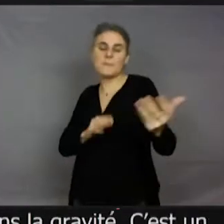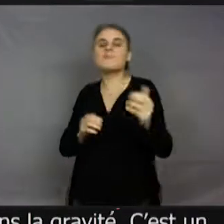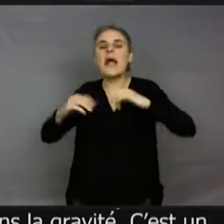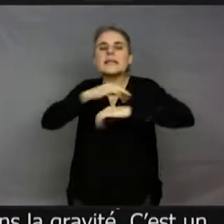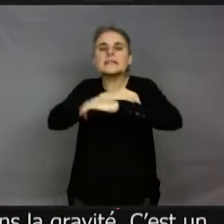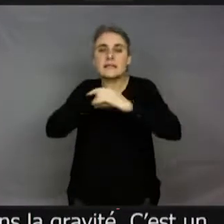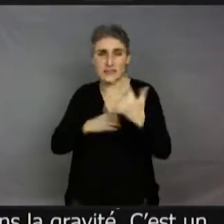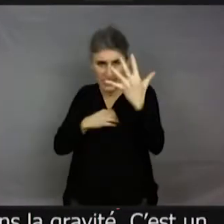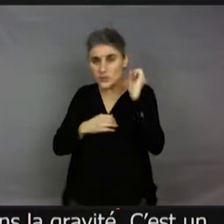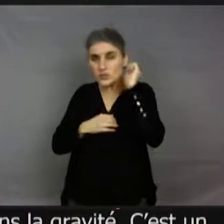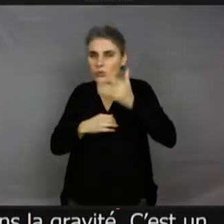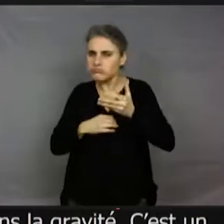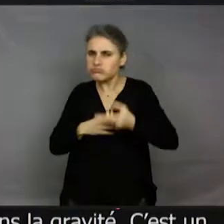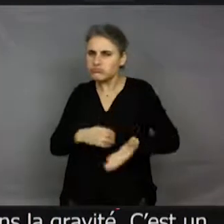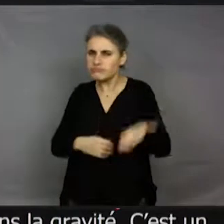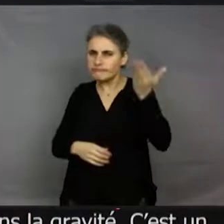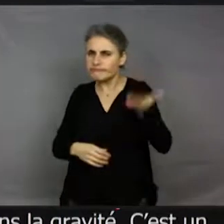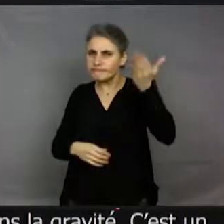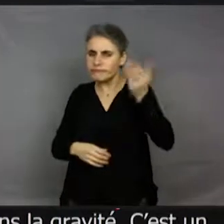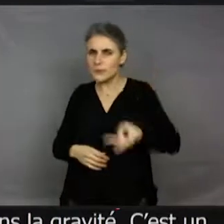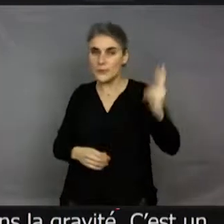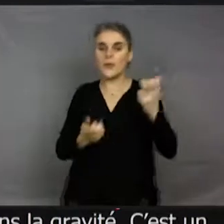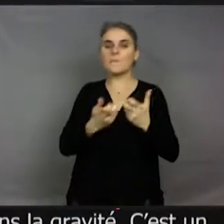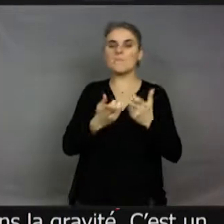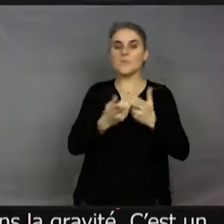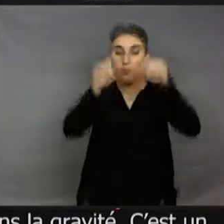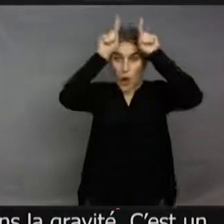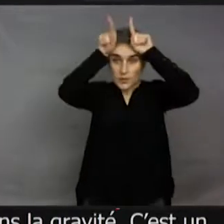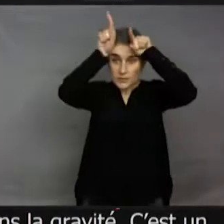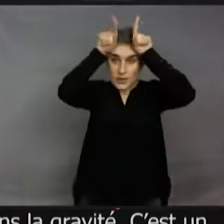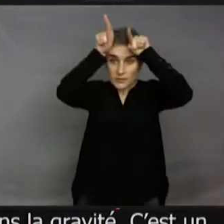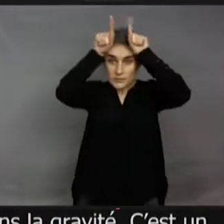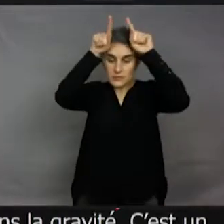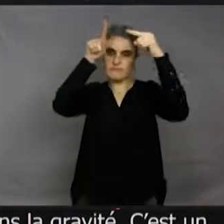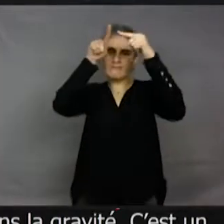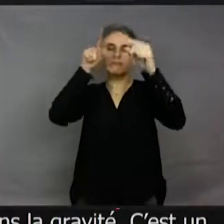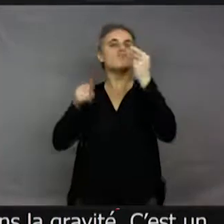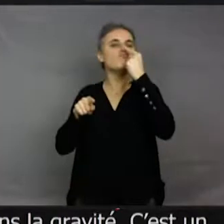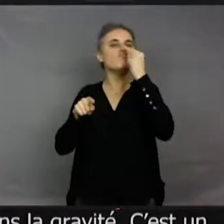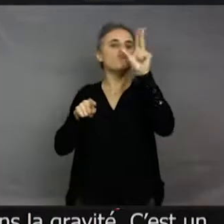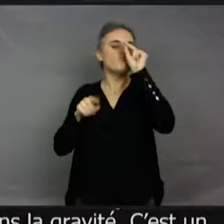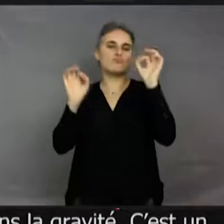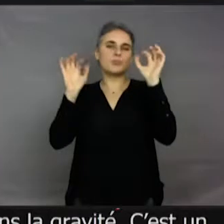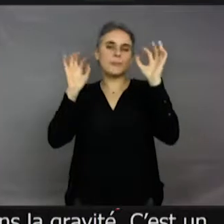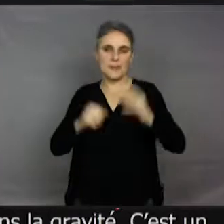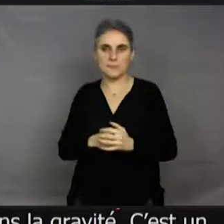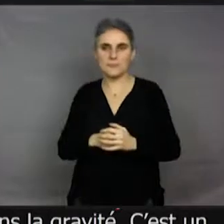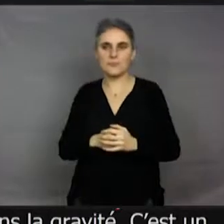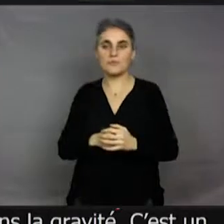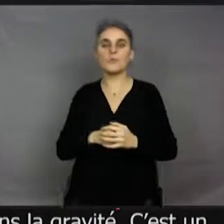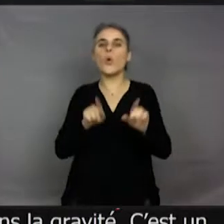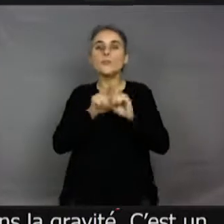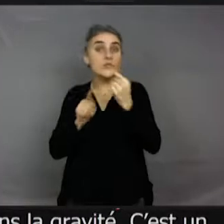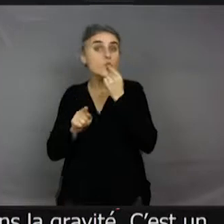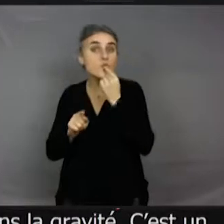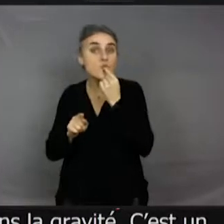ont, pour faire rapide, les antennes,'est plutôt l'odorat. C'est un peu l'équivalent du nez. Elles goûtent, ça goûte et ça touche